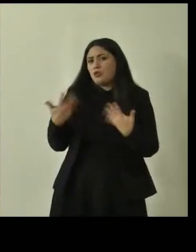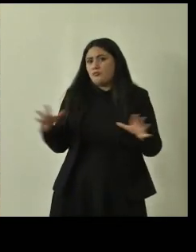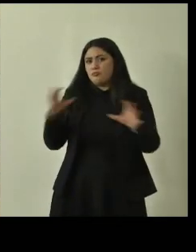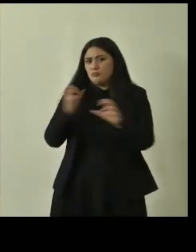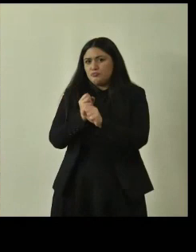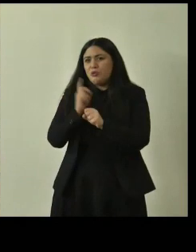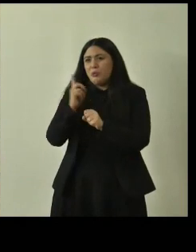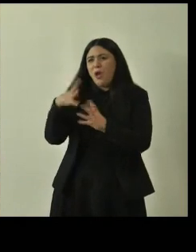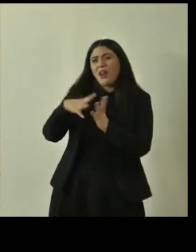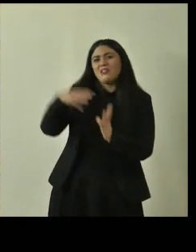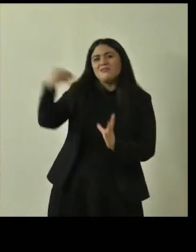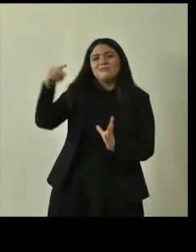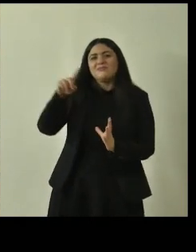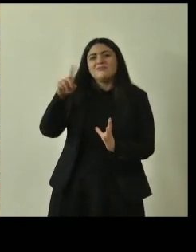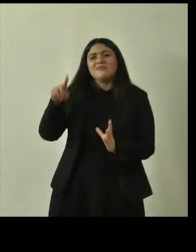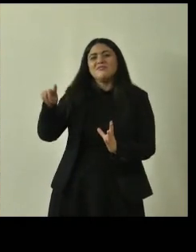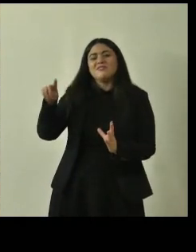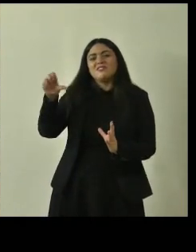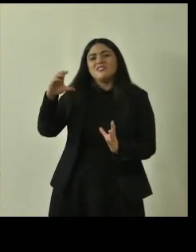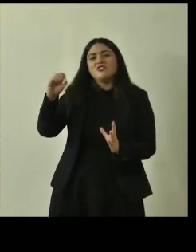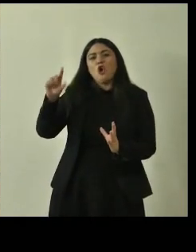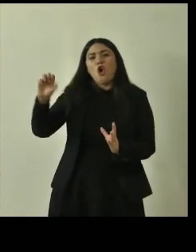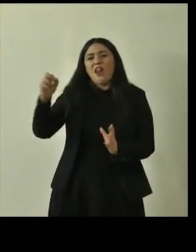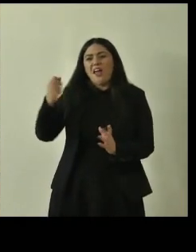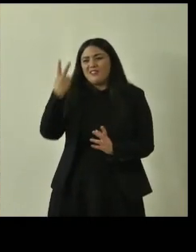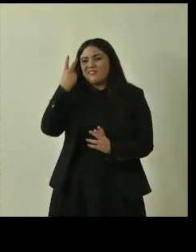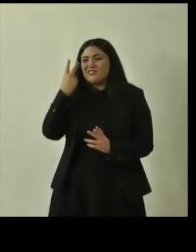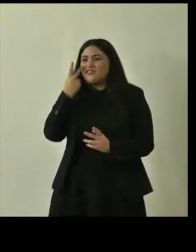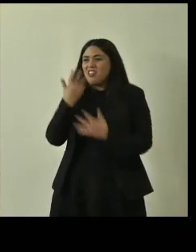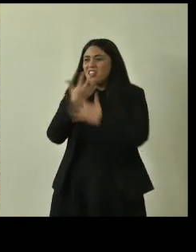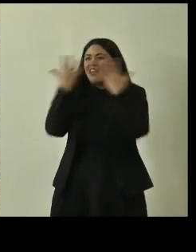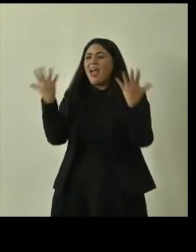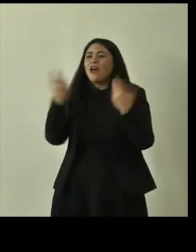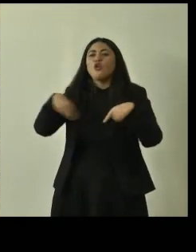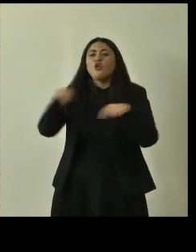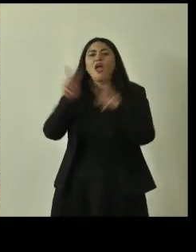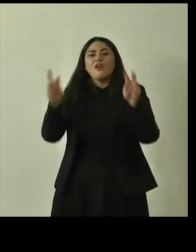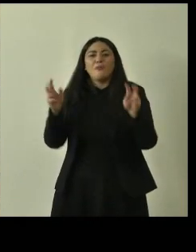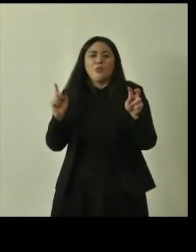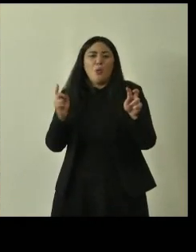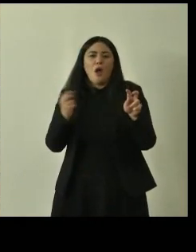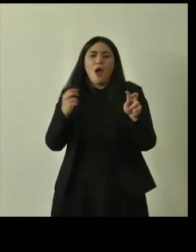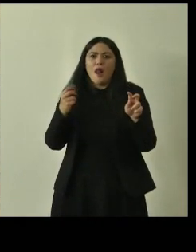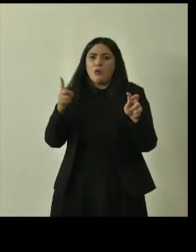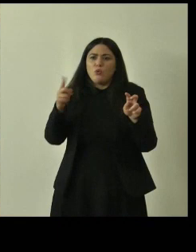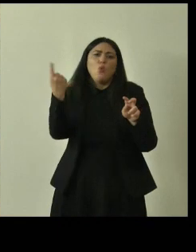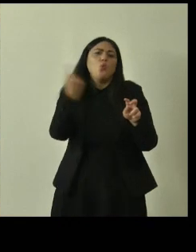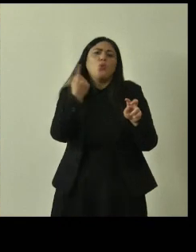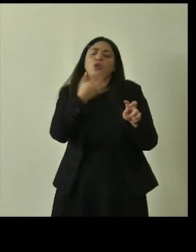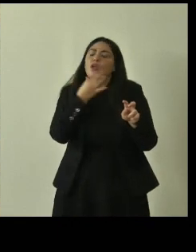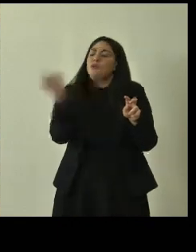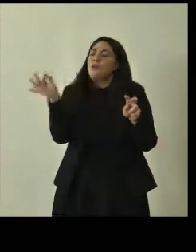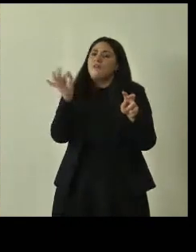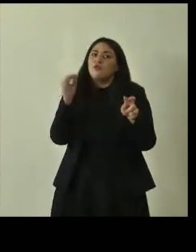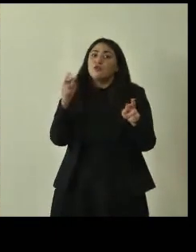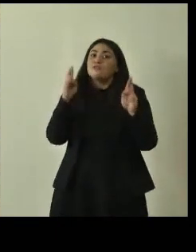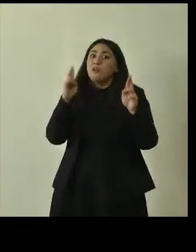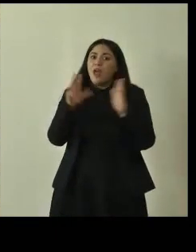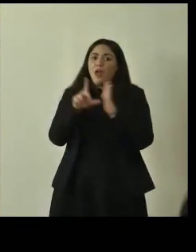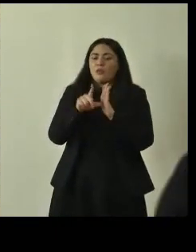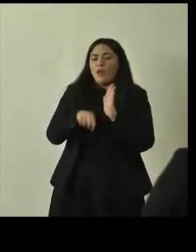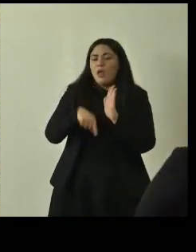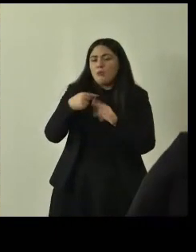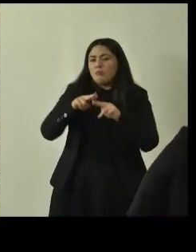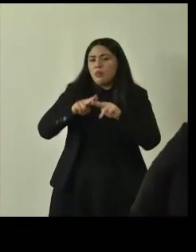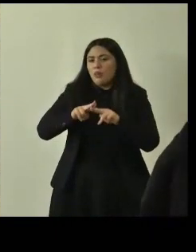cipresso della scuola che fa capire di cosa stiamo parlando cioè sono pezzi unici e meravigliosi che speriamo che resistano nel tempo